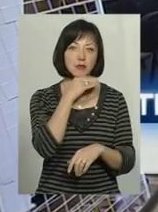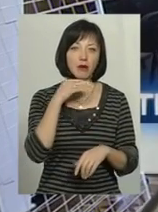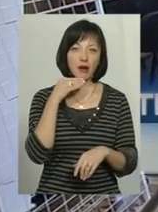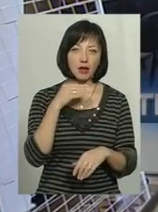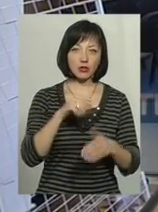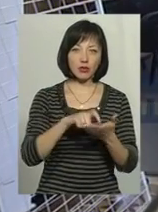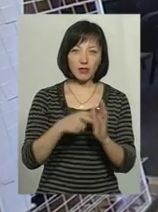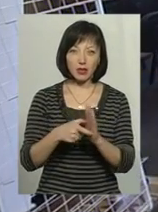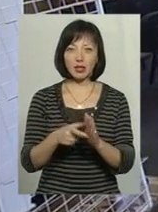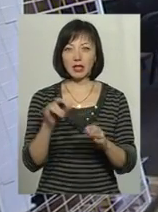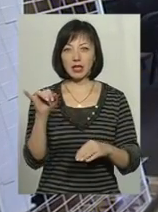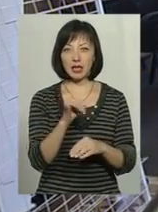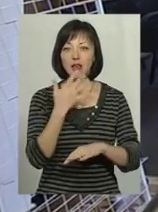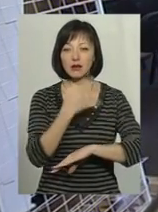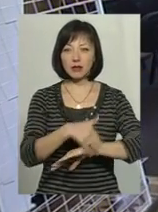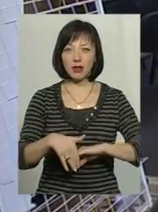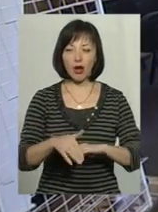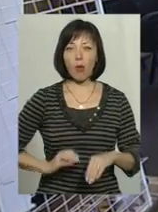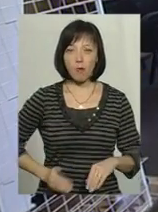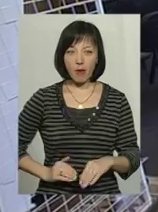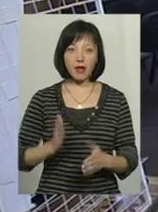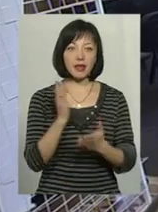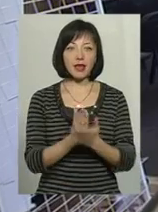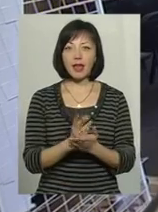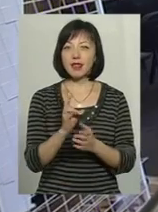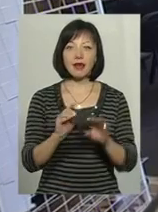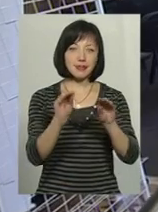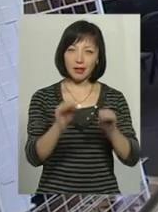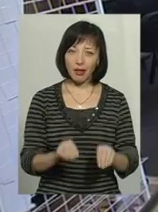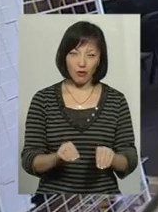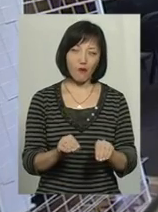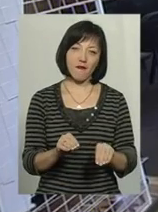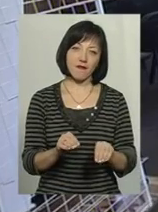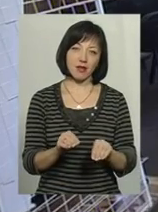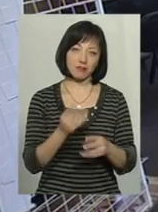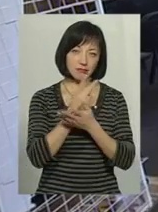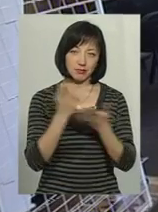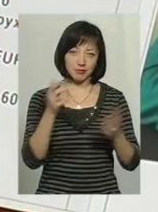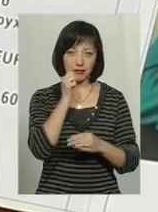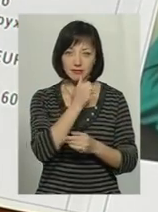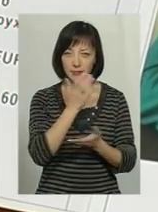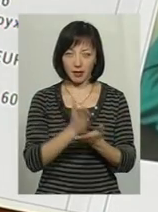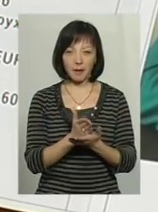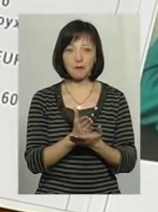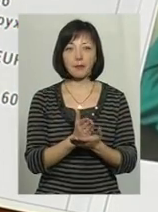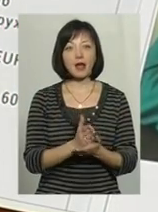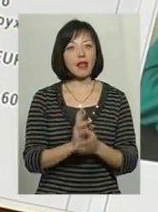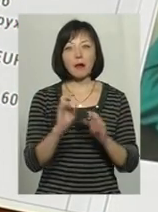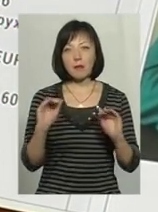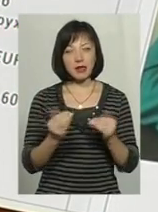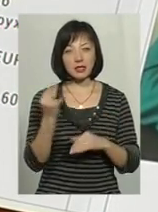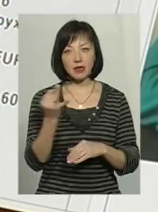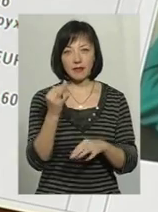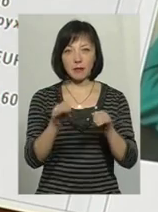і офшорні компанії, і є незадекларовані речі, тому будемо звертатися. Не менше цікавого і в